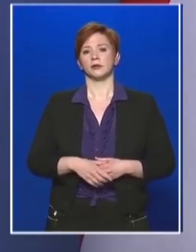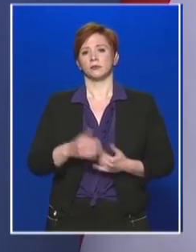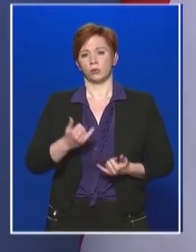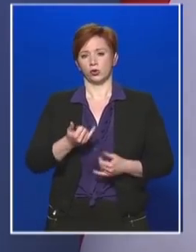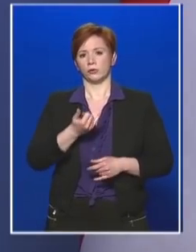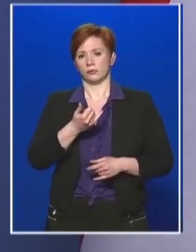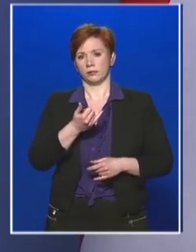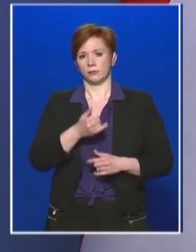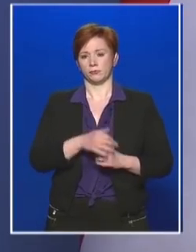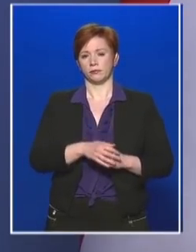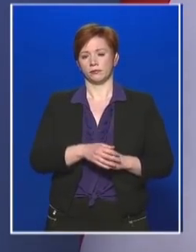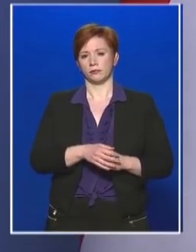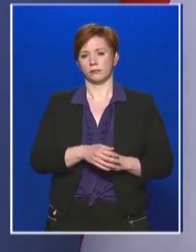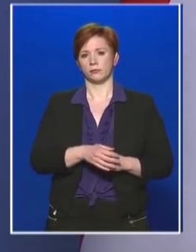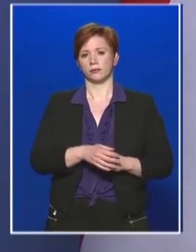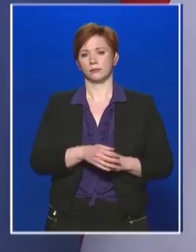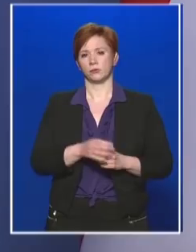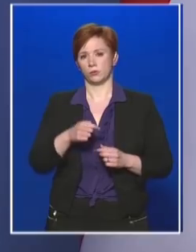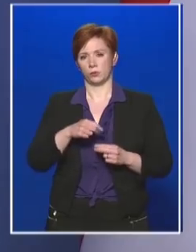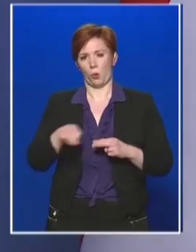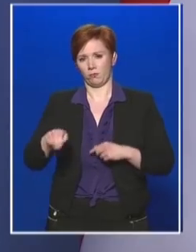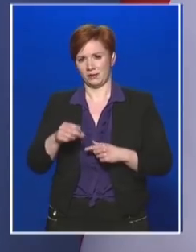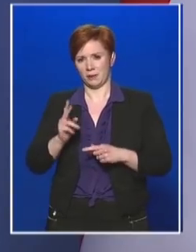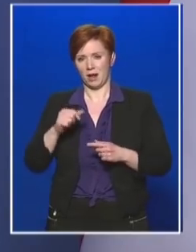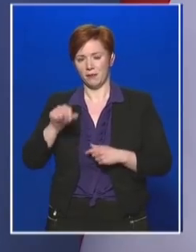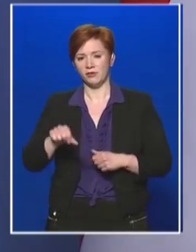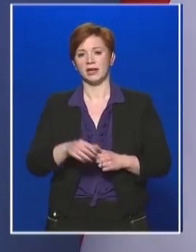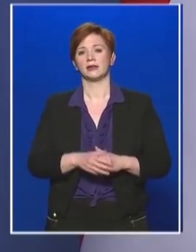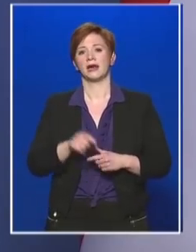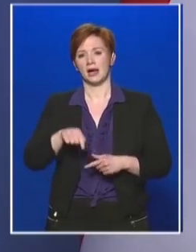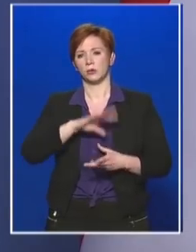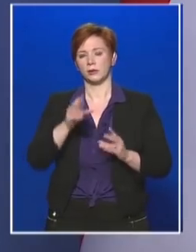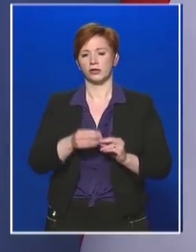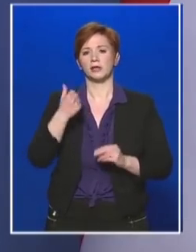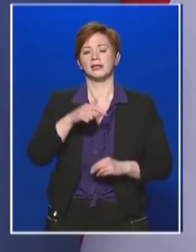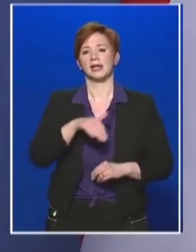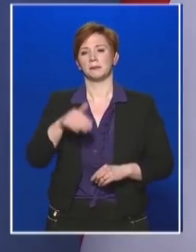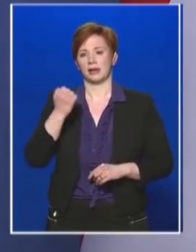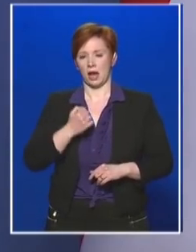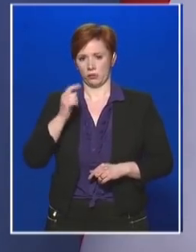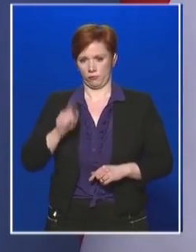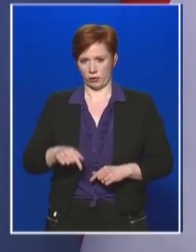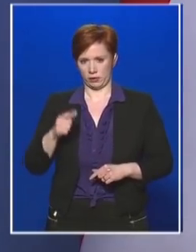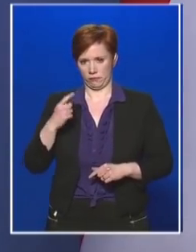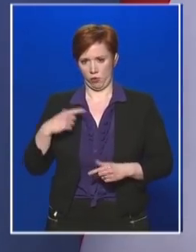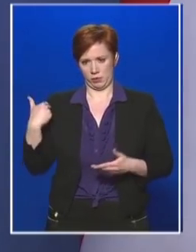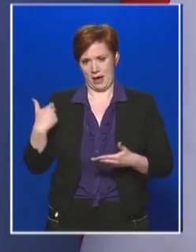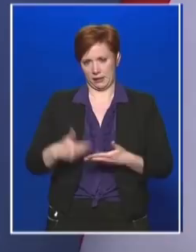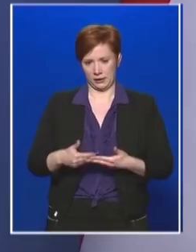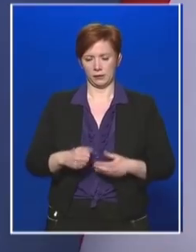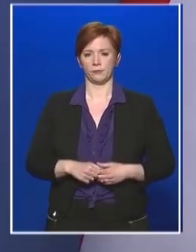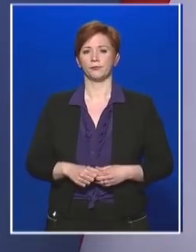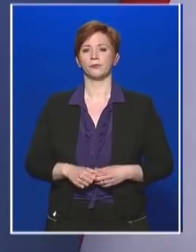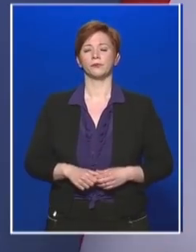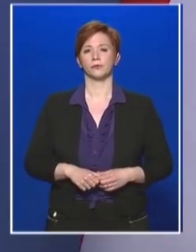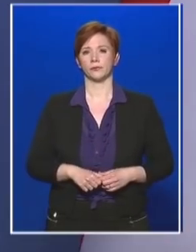mentesítettük a cégeket, illetve a munkavállalókat, ez körülbelül 100 milliárd forintba került eddig. És a